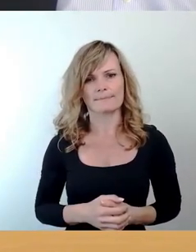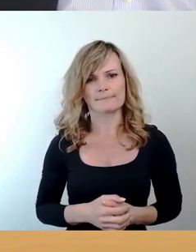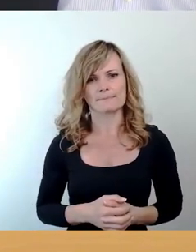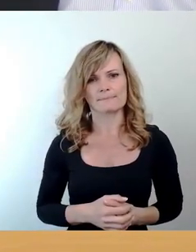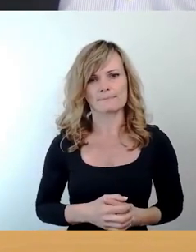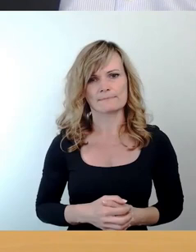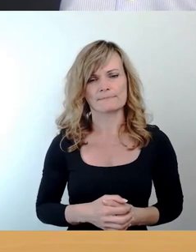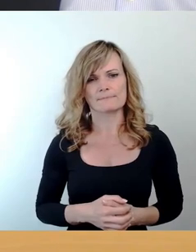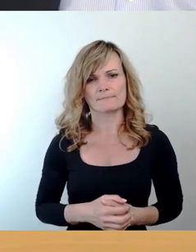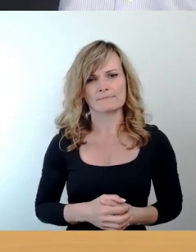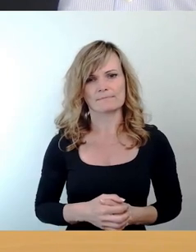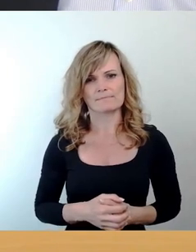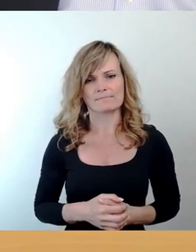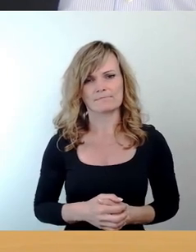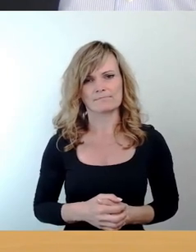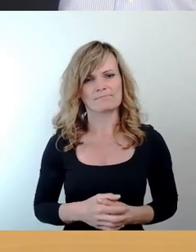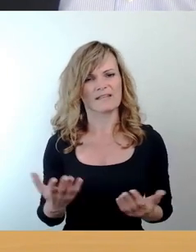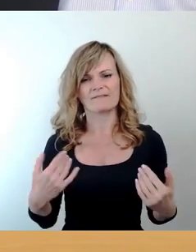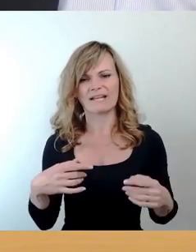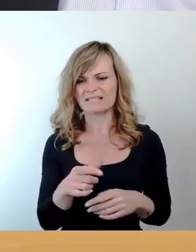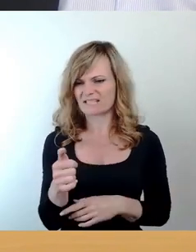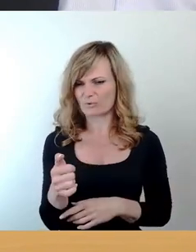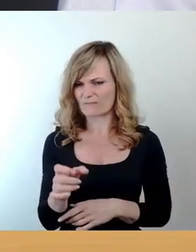So, jetzt weiß ich nicht, warum wir jetzt drücken hier alle.